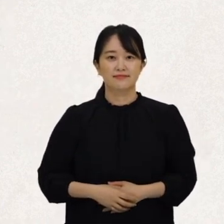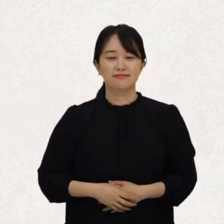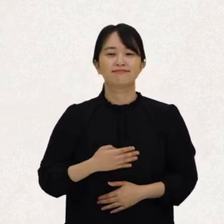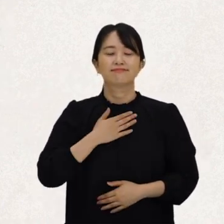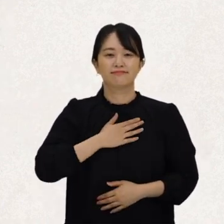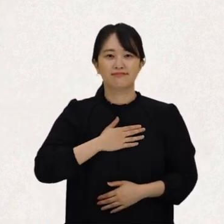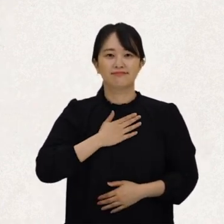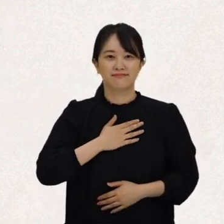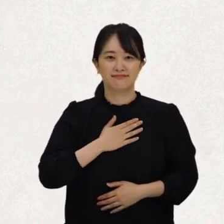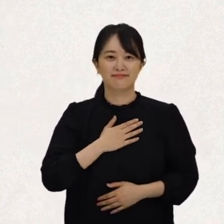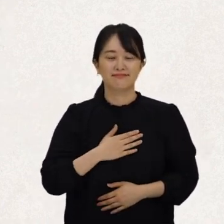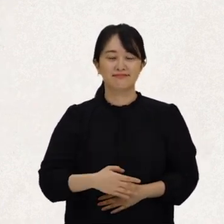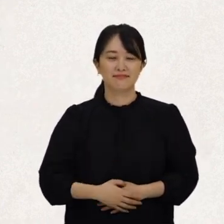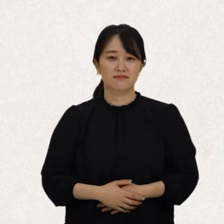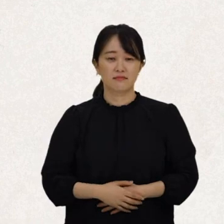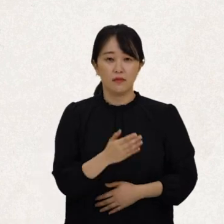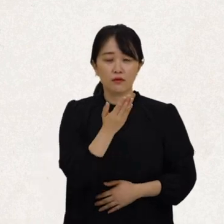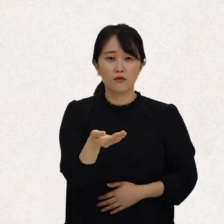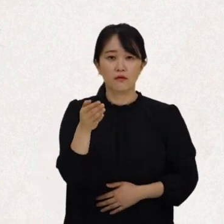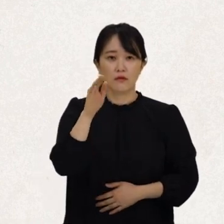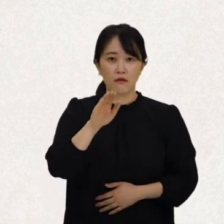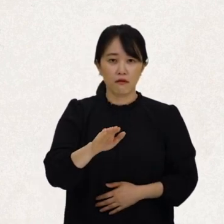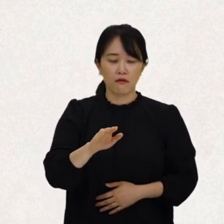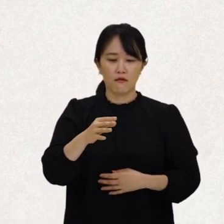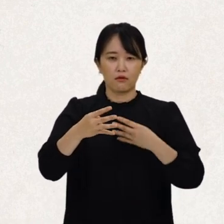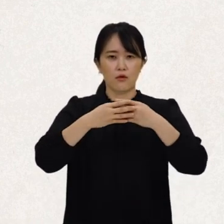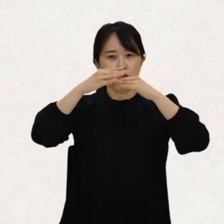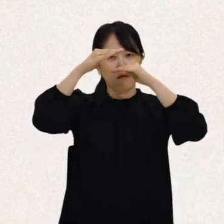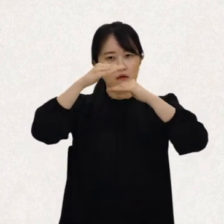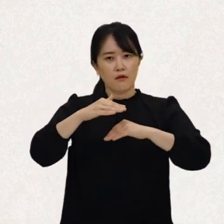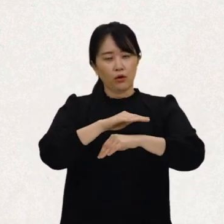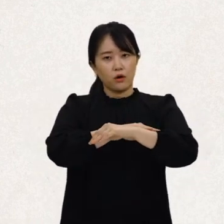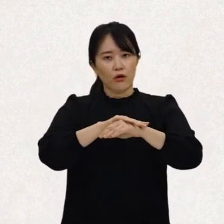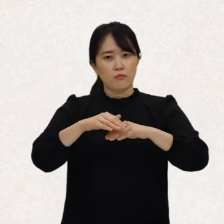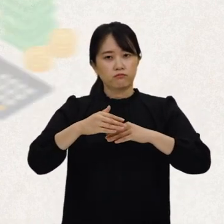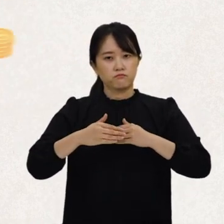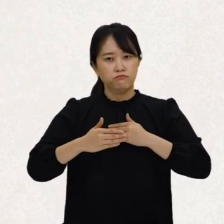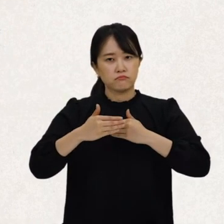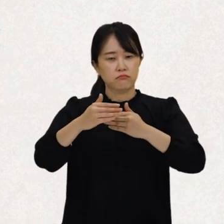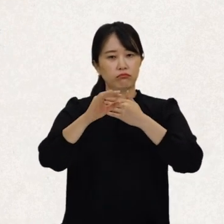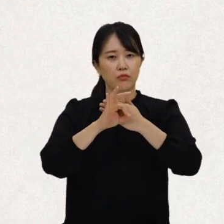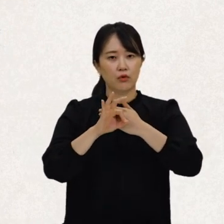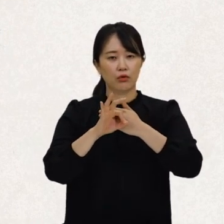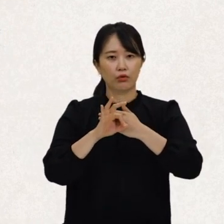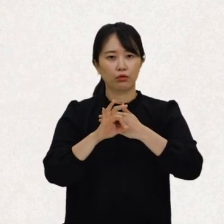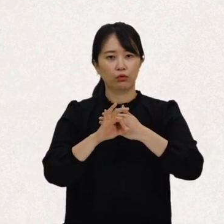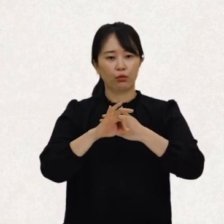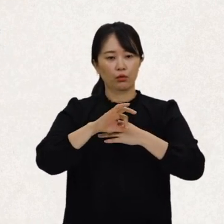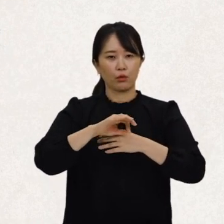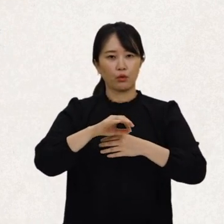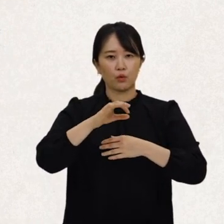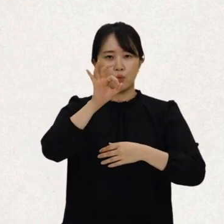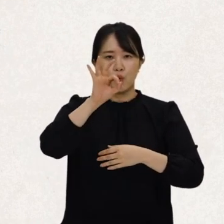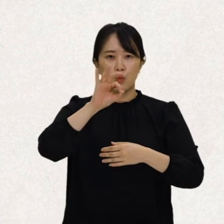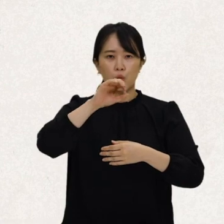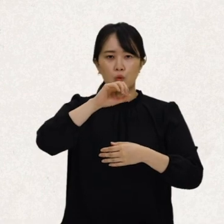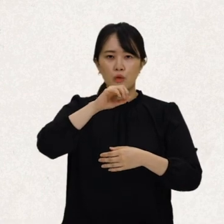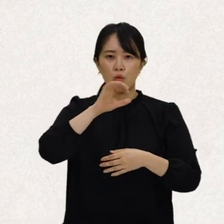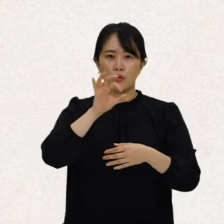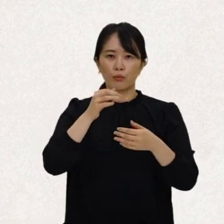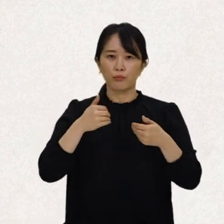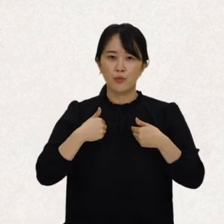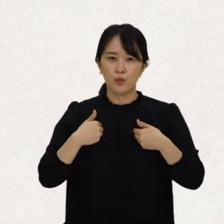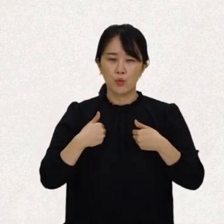알겠습니다. 그런데 협약 내용을 잘 이행하려면 현실적인 예산이나 비용이